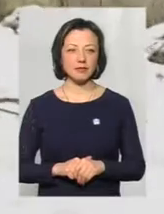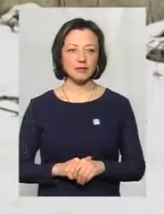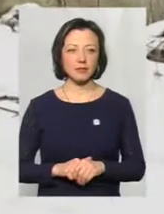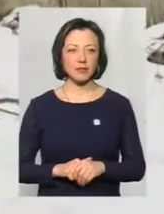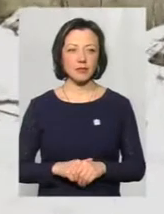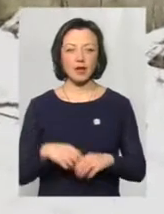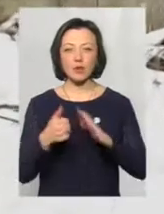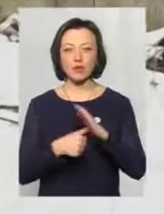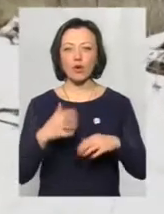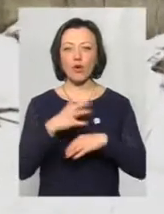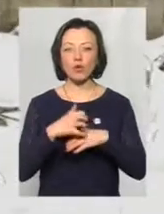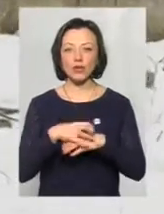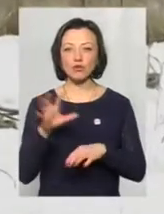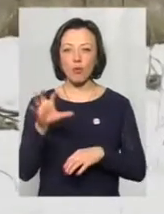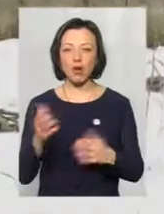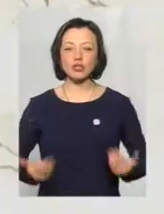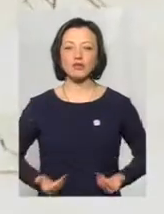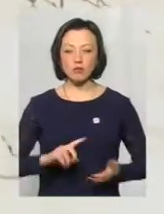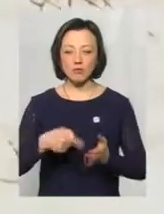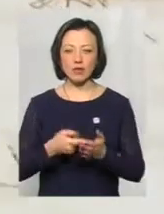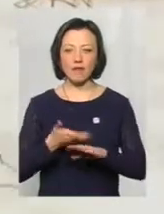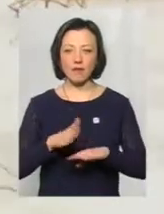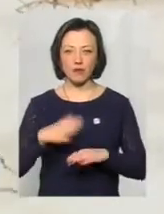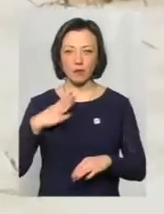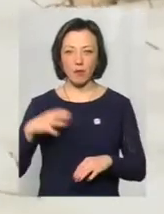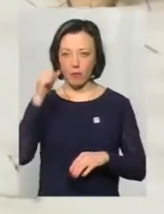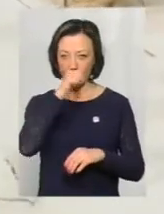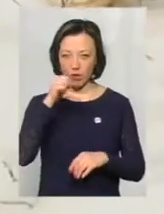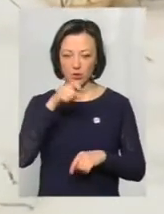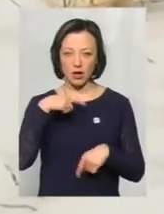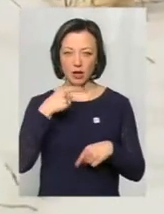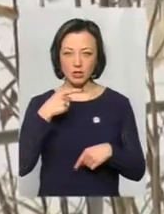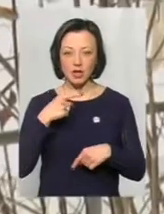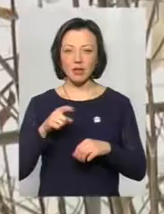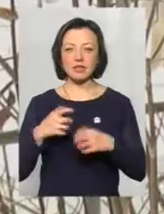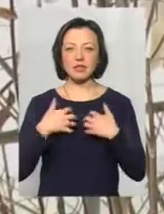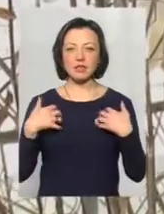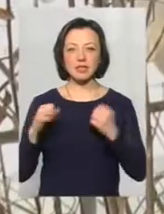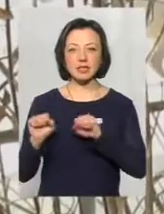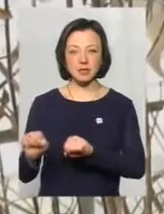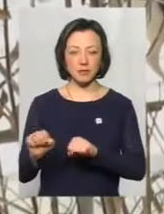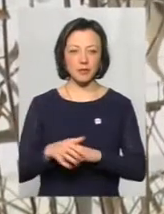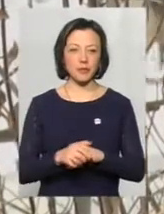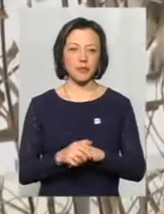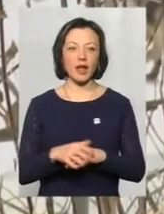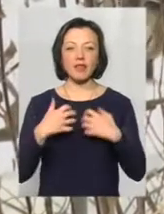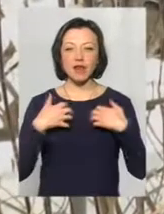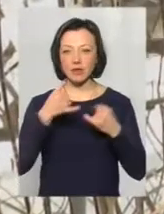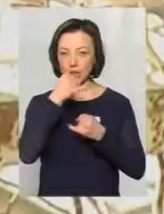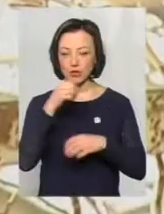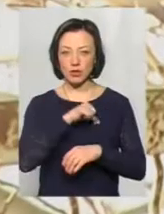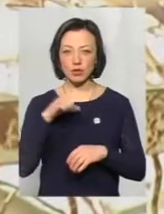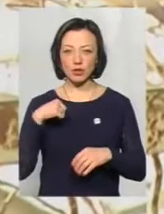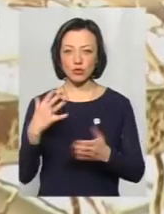Бездомні коти і собаки, які живуть у містах, важко переносять морози, переконує зоозахисник Катерина Голубнича. Тварини не можуть